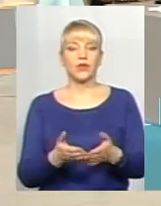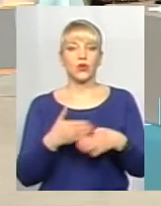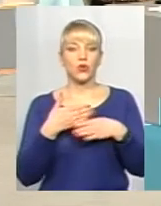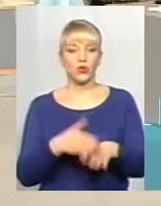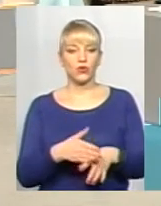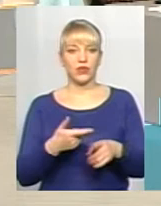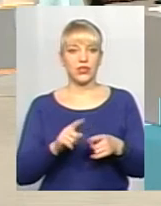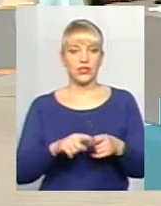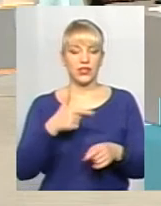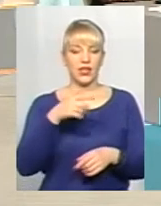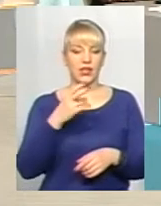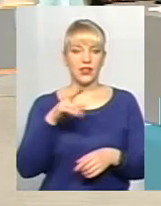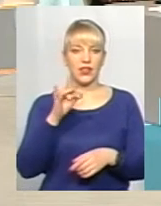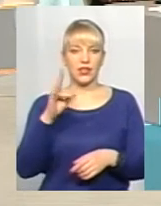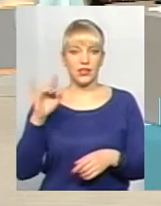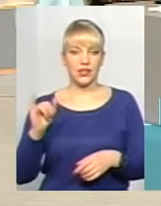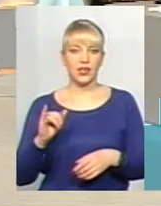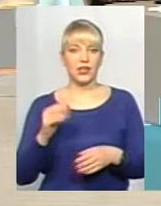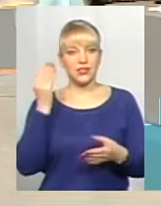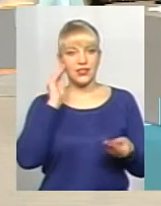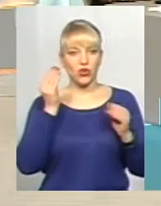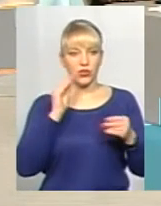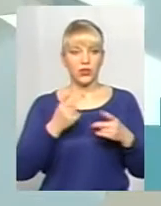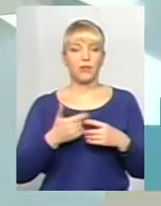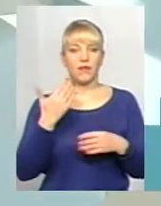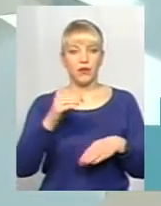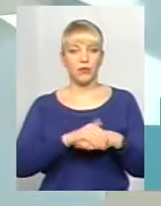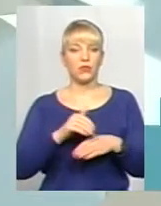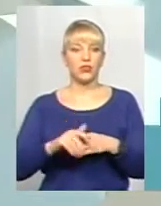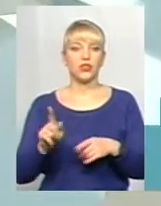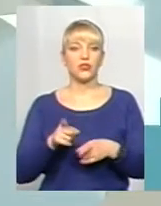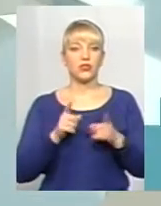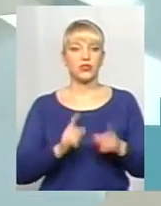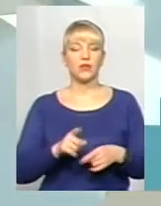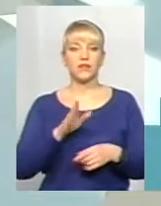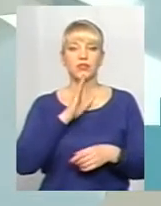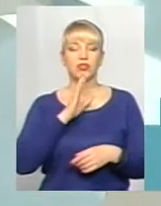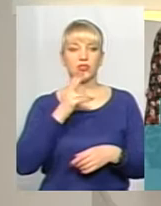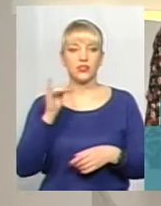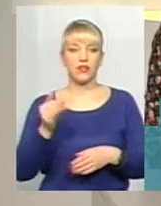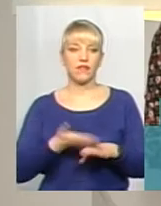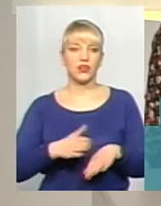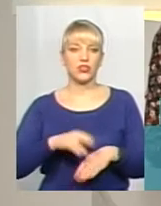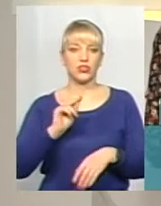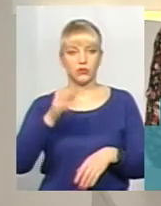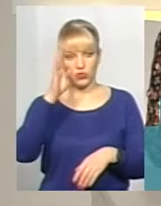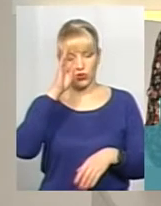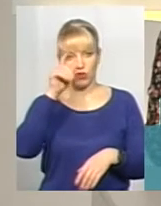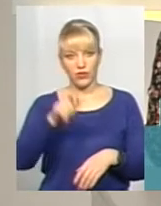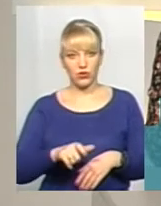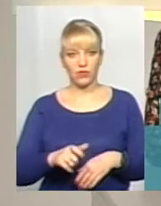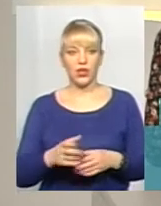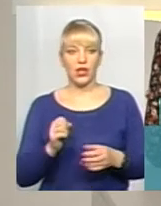гендерні стереотипи. Тому розкажіть, чи ви помічали, що насправді жінці важче, ніж чоловіками? От